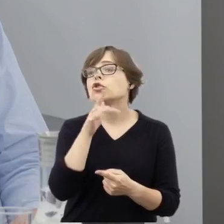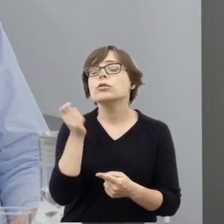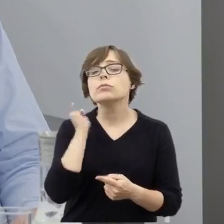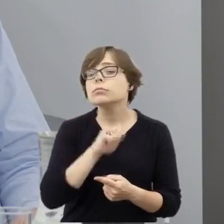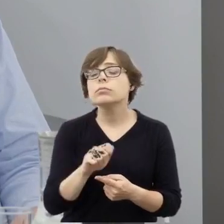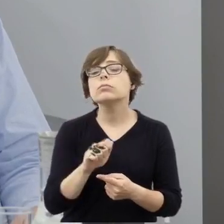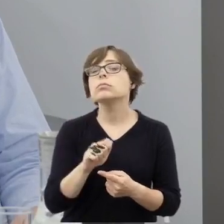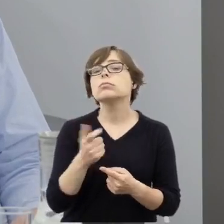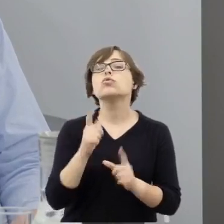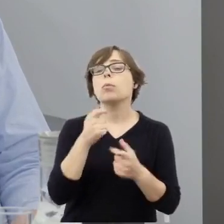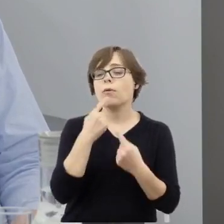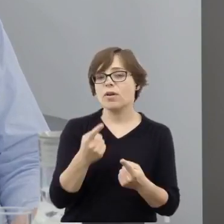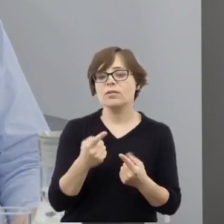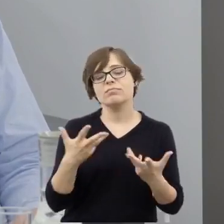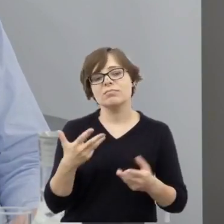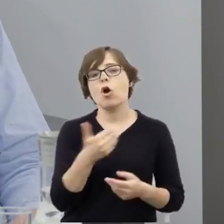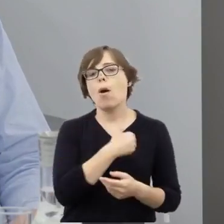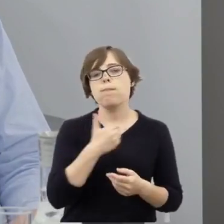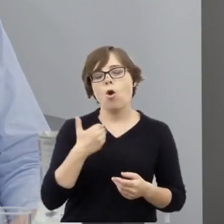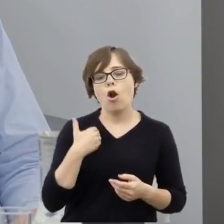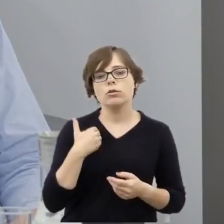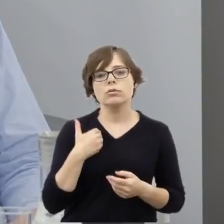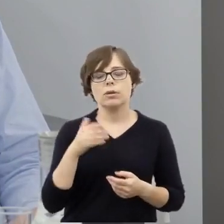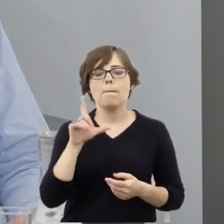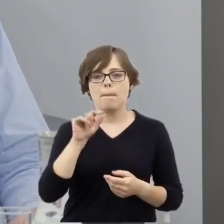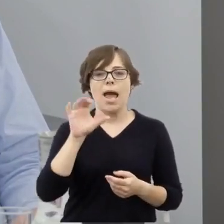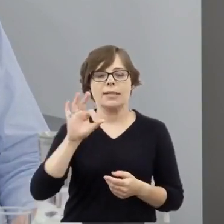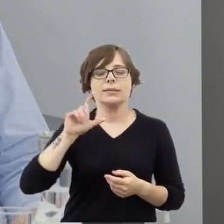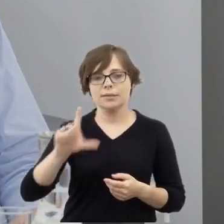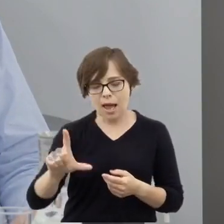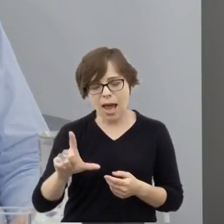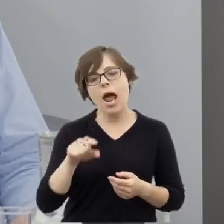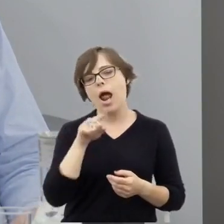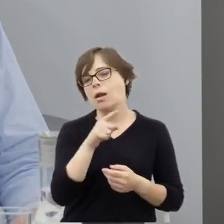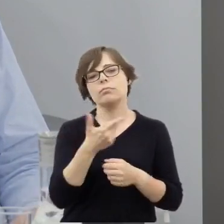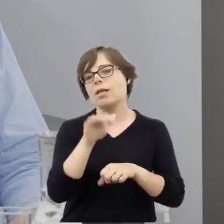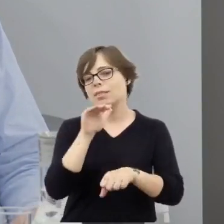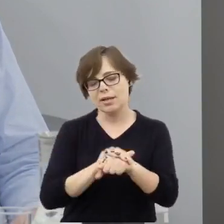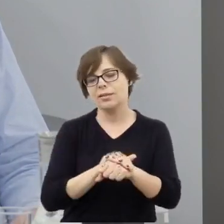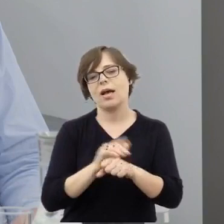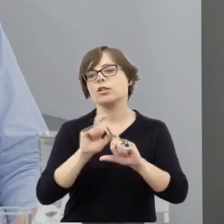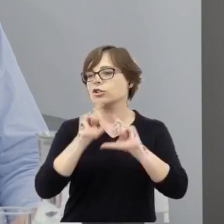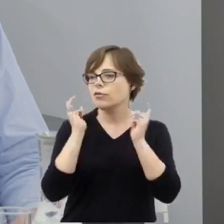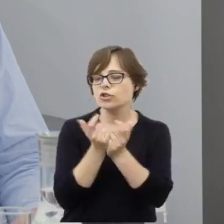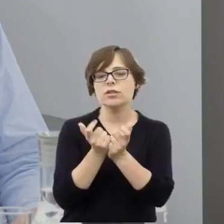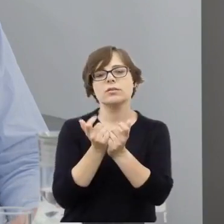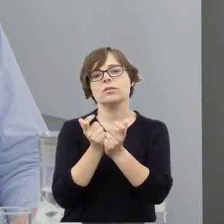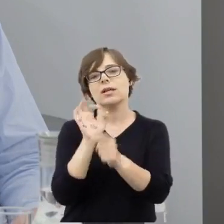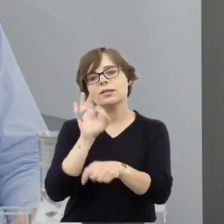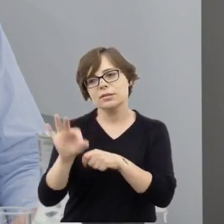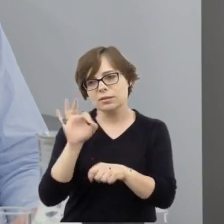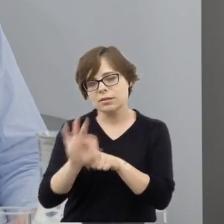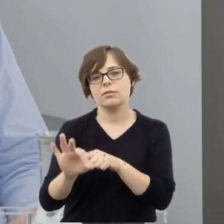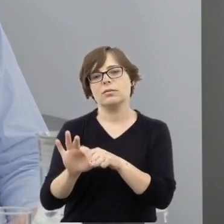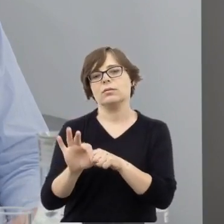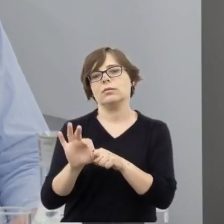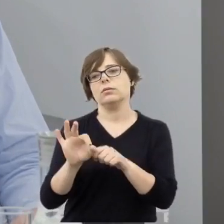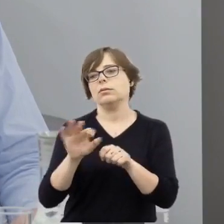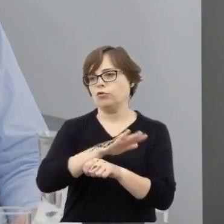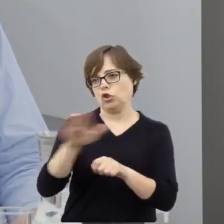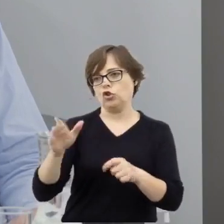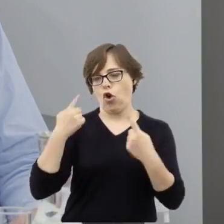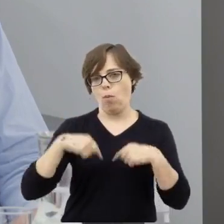że Polskie Stronnictwo Ludowe potępia wszelkie gwałty i zbrodnie popełniane na obywatelach,